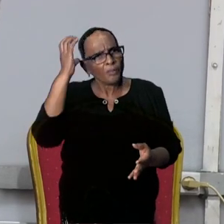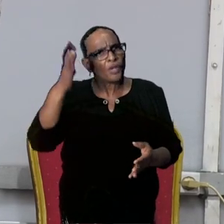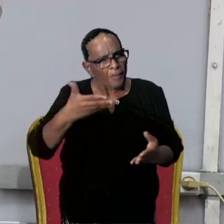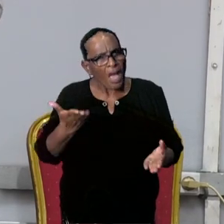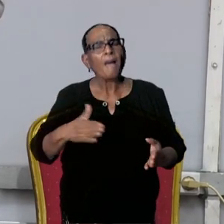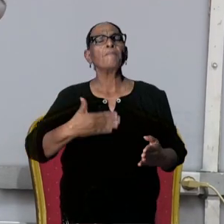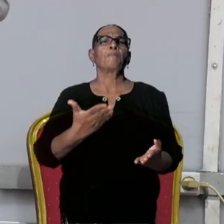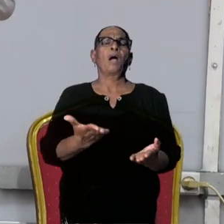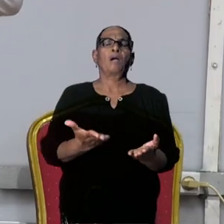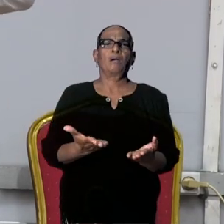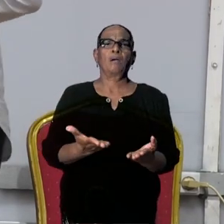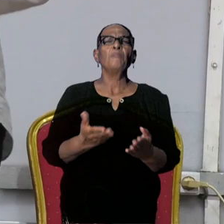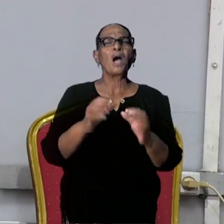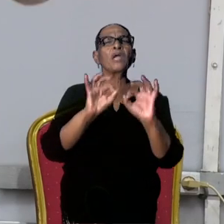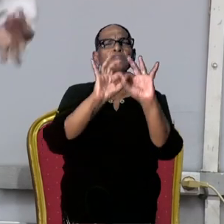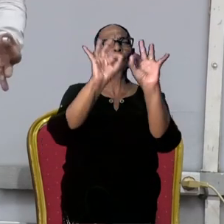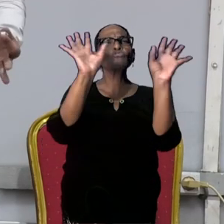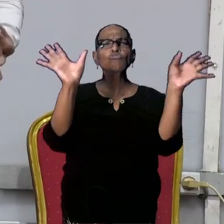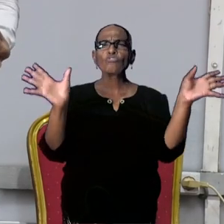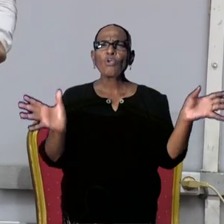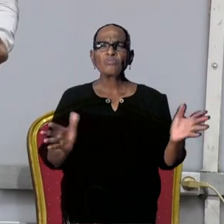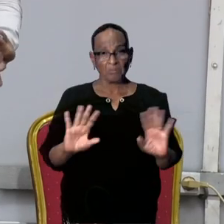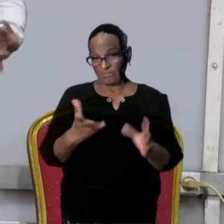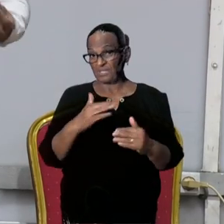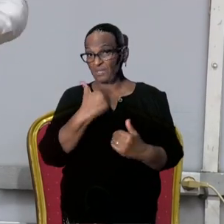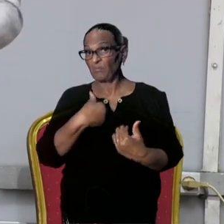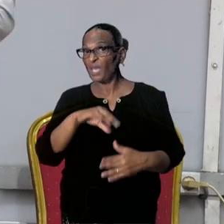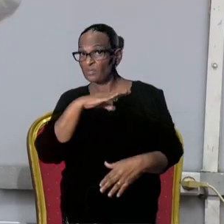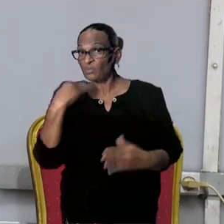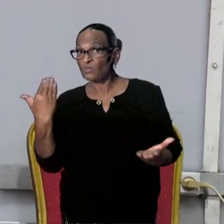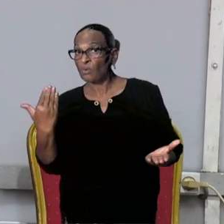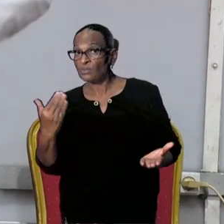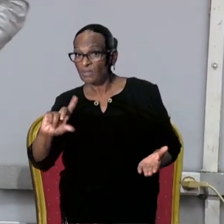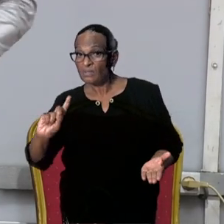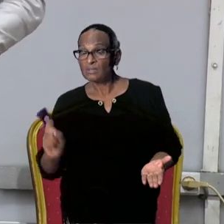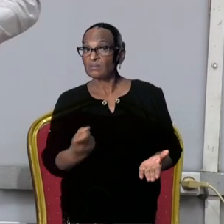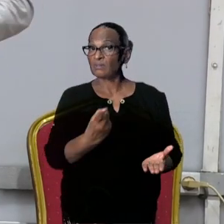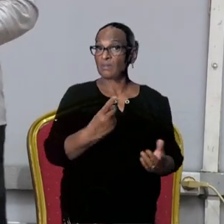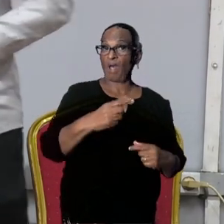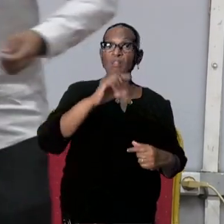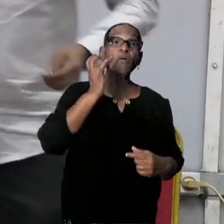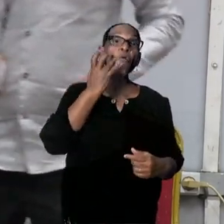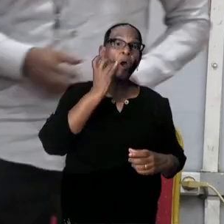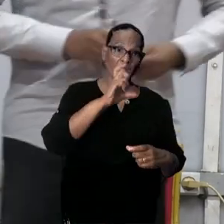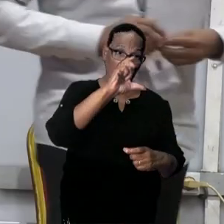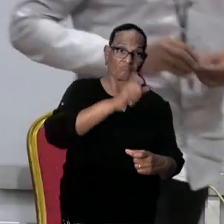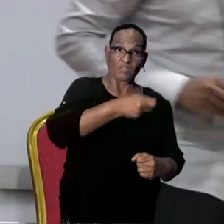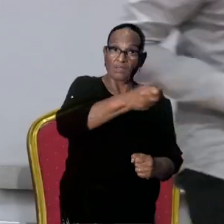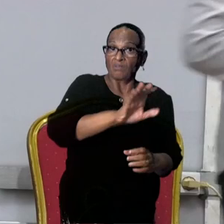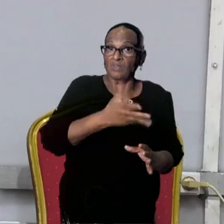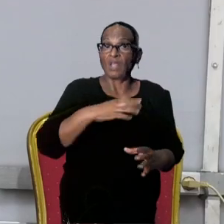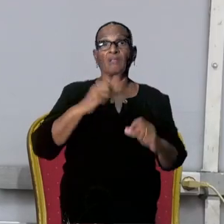nuanceren. Want om te verkoren dat mensen gewoon dood gaan. Terwijl ze even snel een flesje water kunnen krijgen of zo. Dank u.